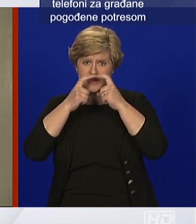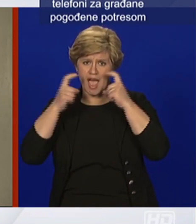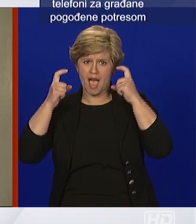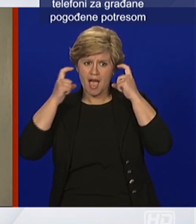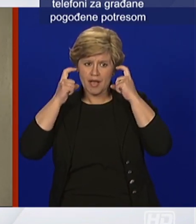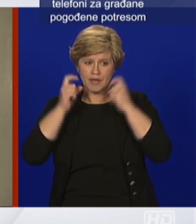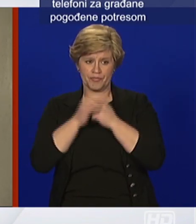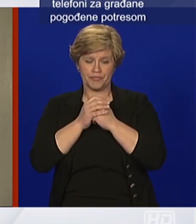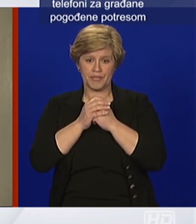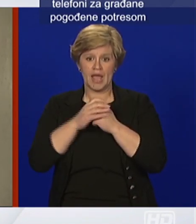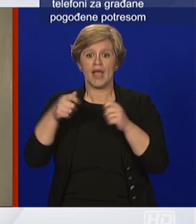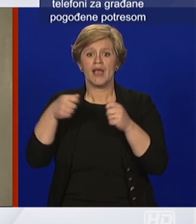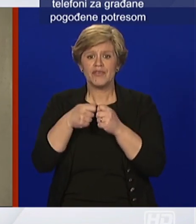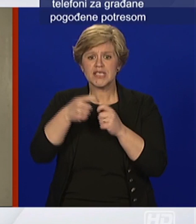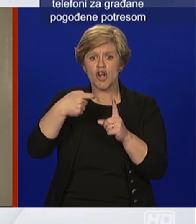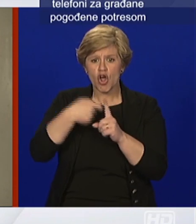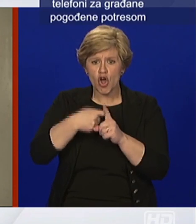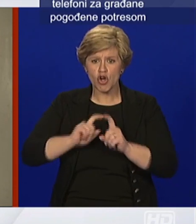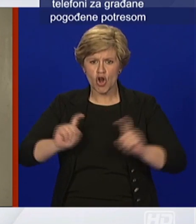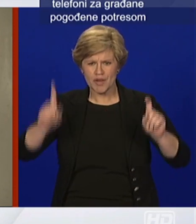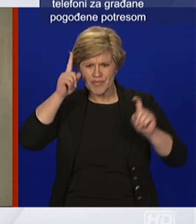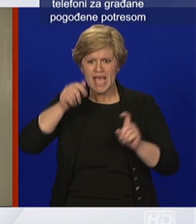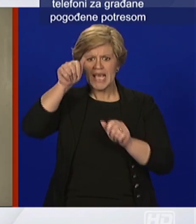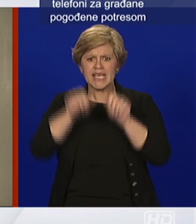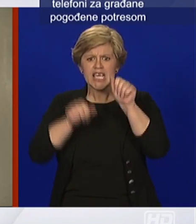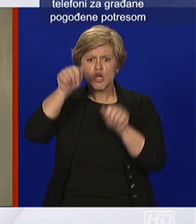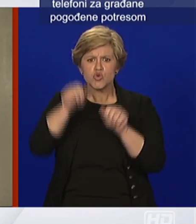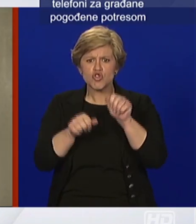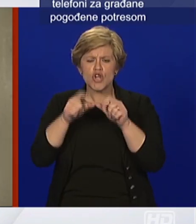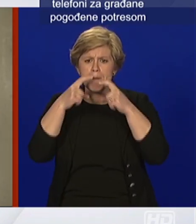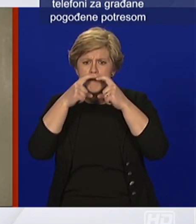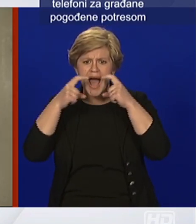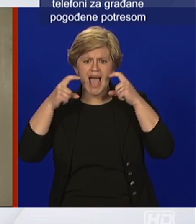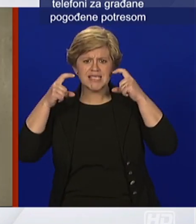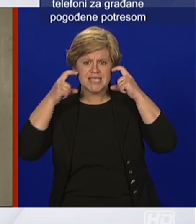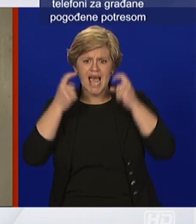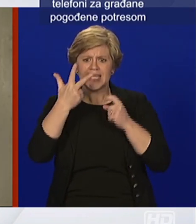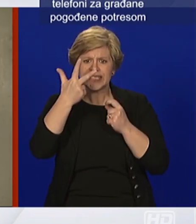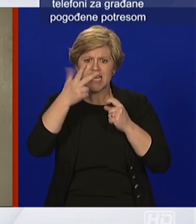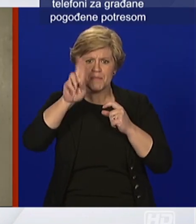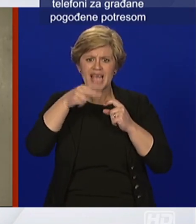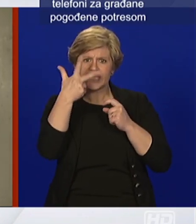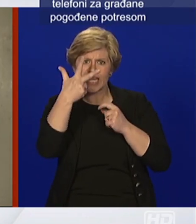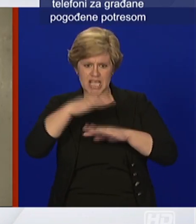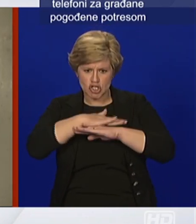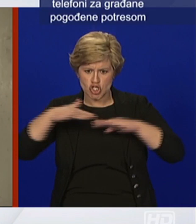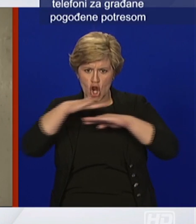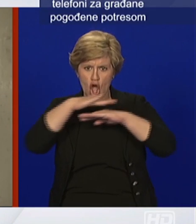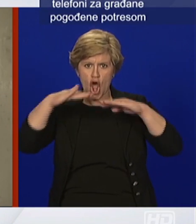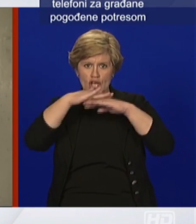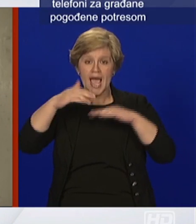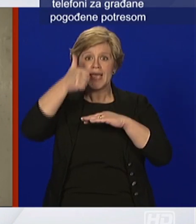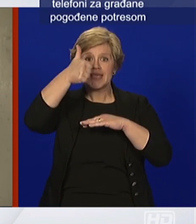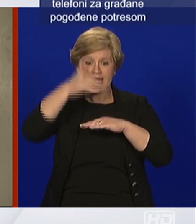Kod koronavirusa, ova kiruška maska, troslojna kiruška maska, koja ima tri sloje, od kojih je jedan plastični sloj koji